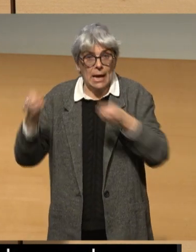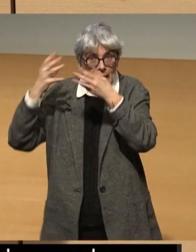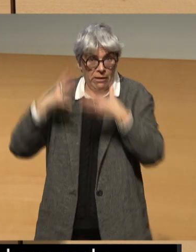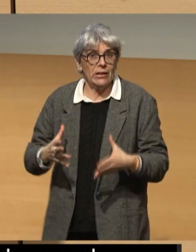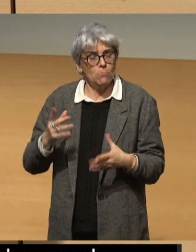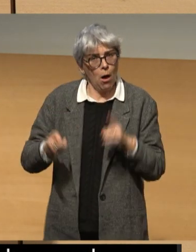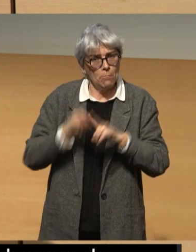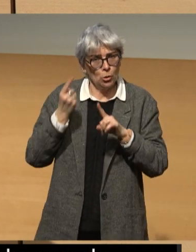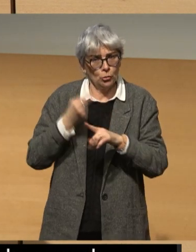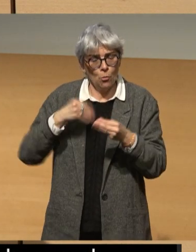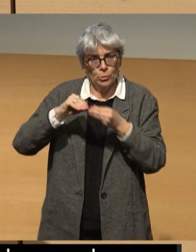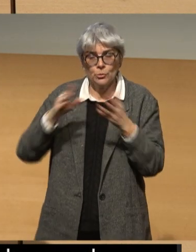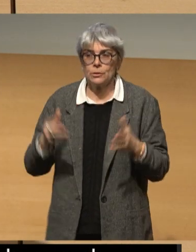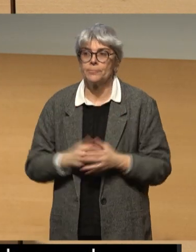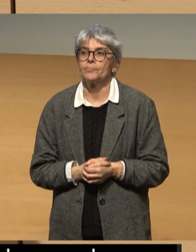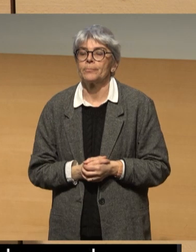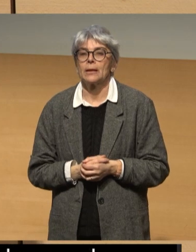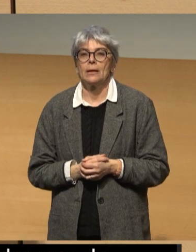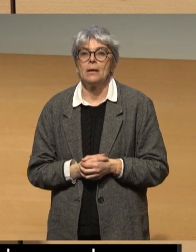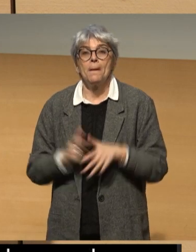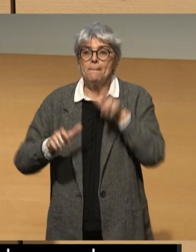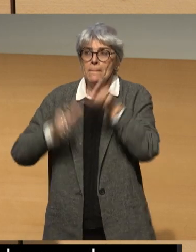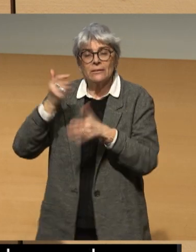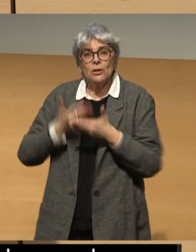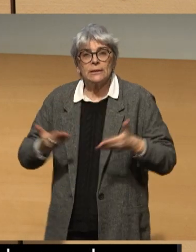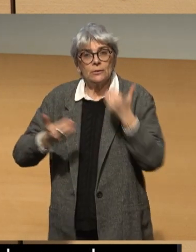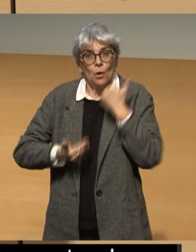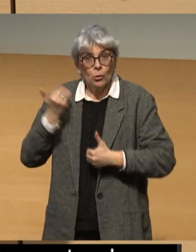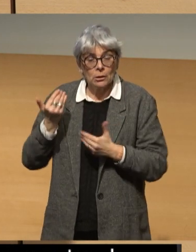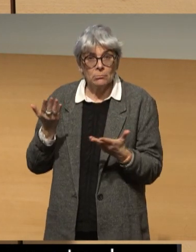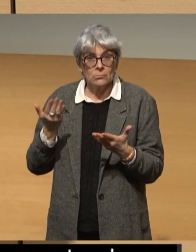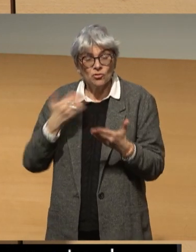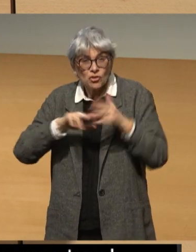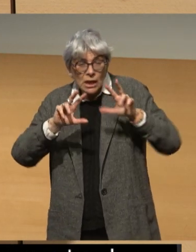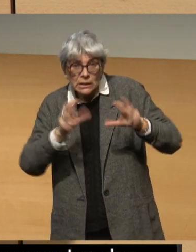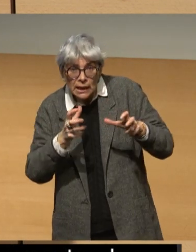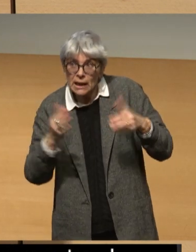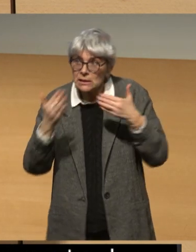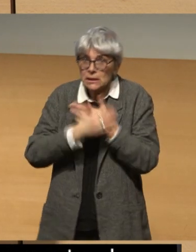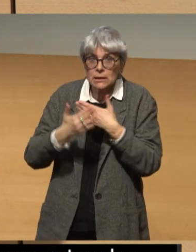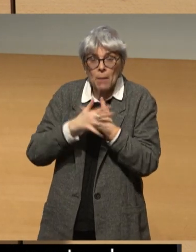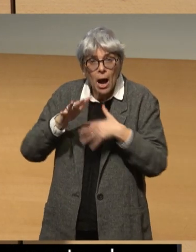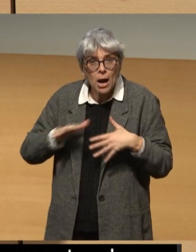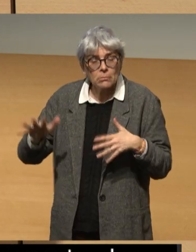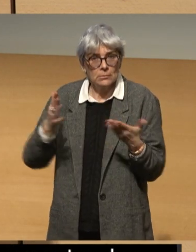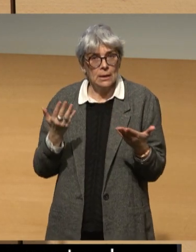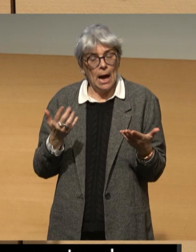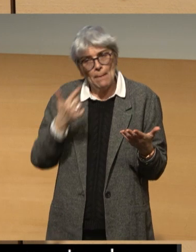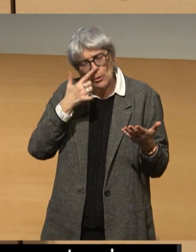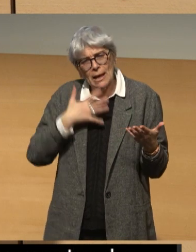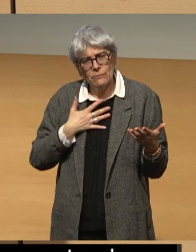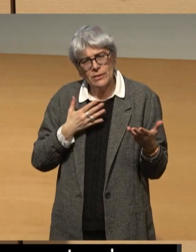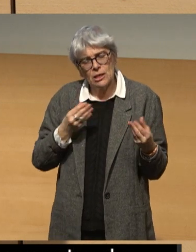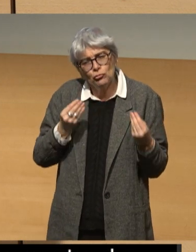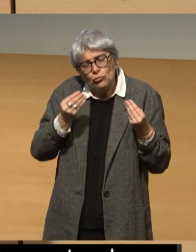d'envergure. Et puis, la représentation des personnes en situation de handicap à la télévision ou au cinéma participe, je crois, à une